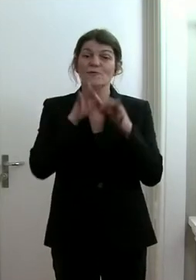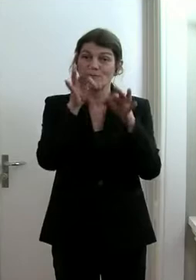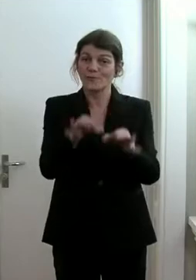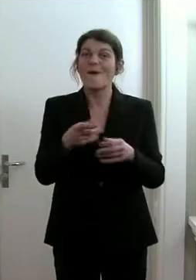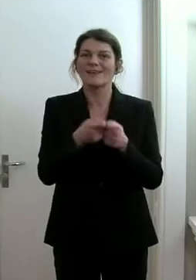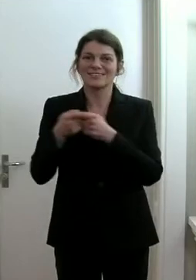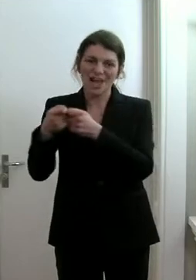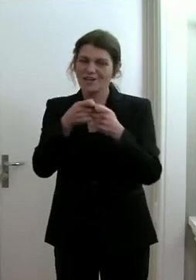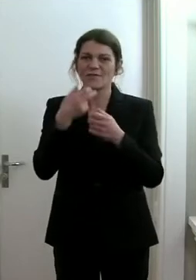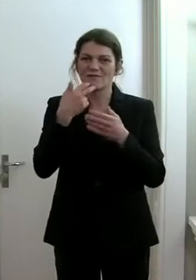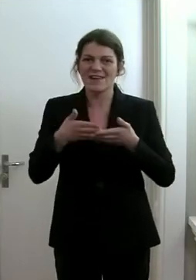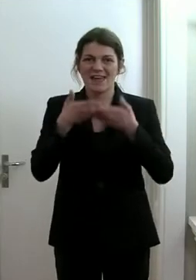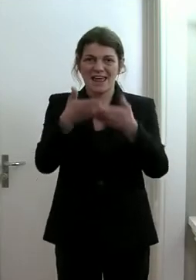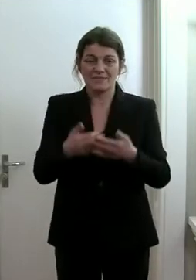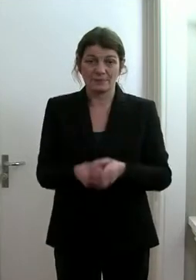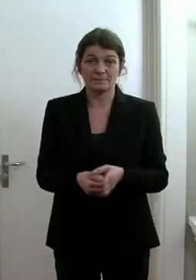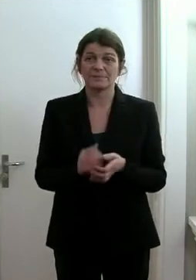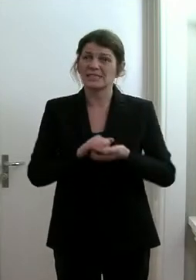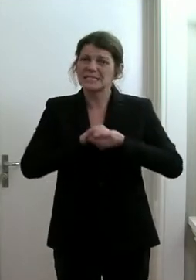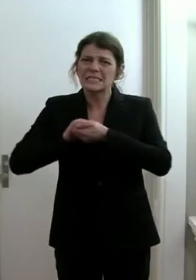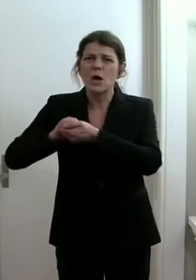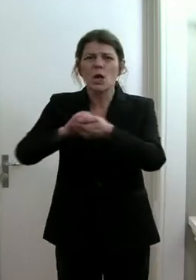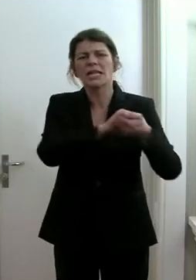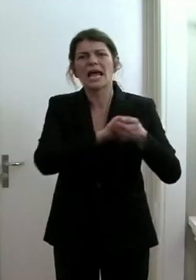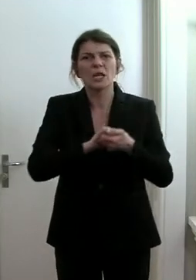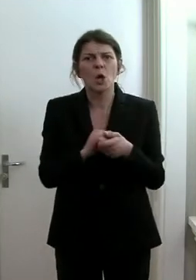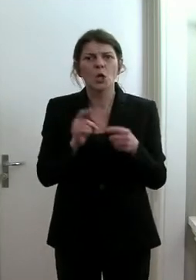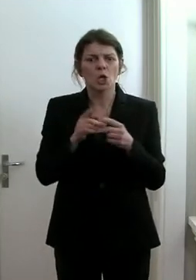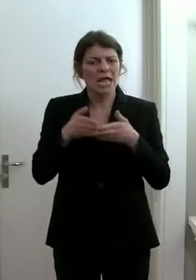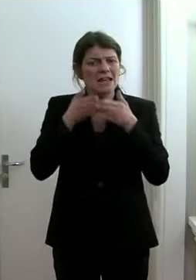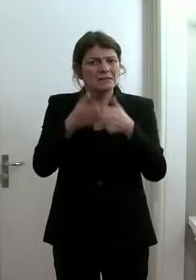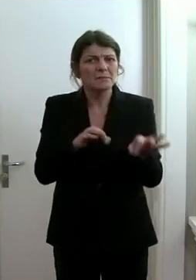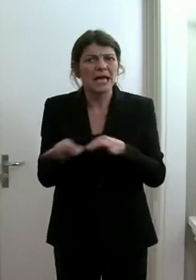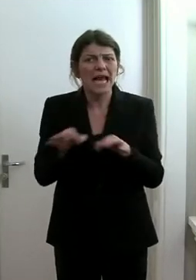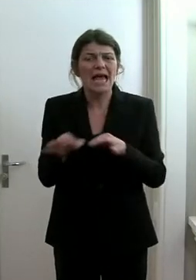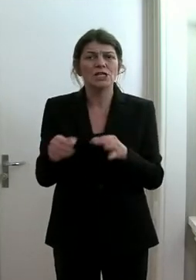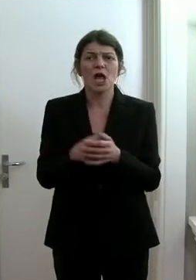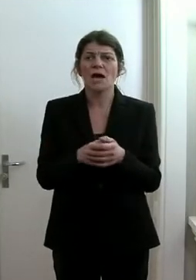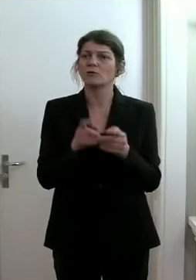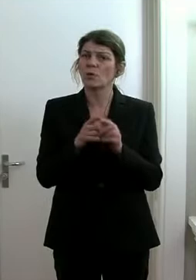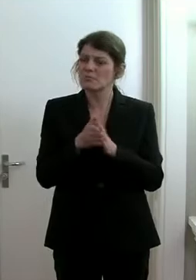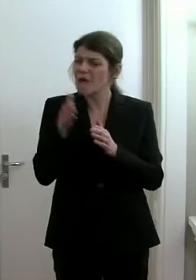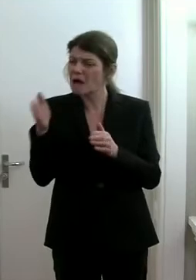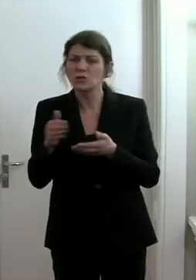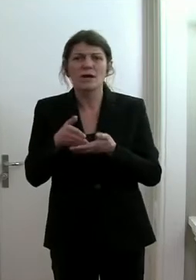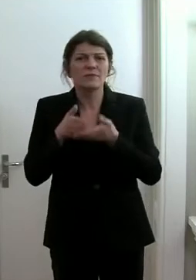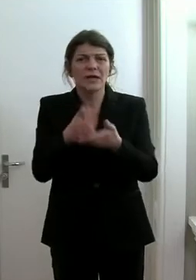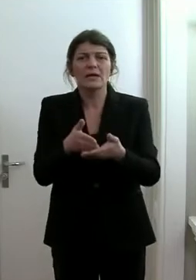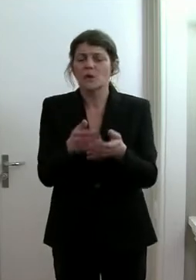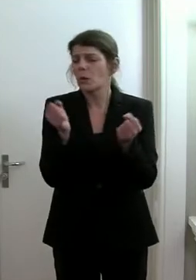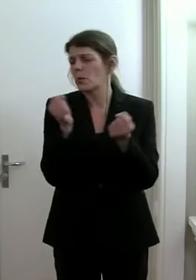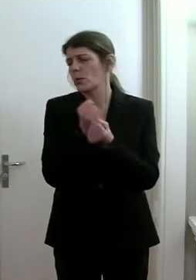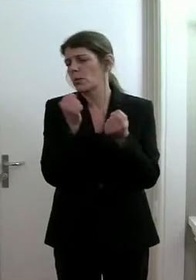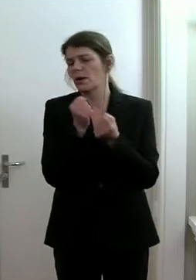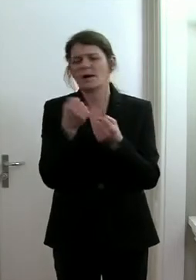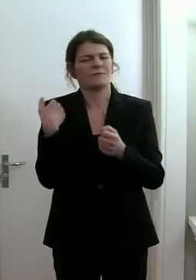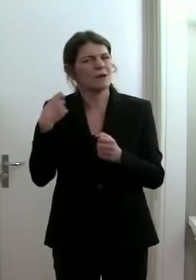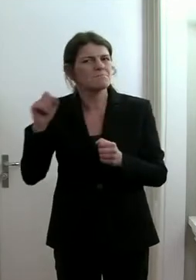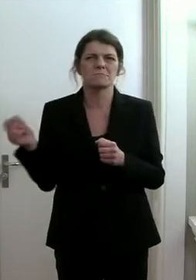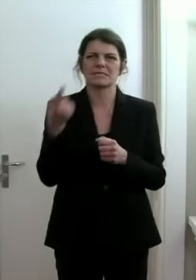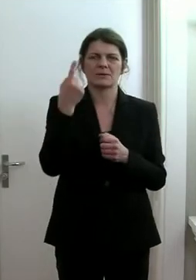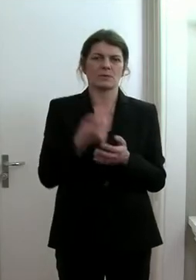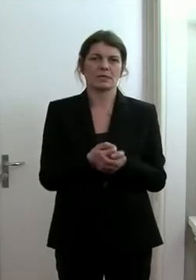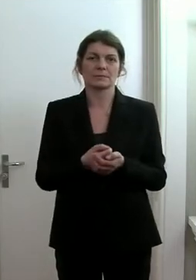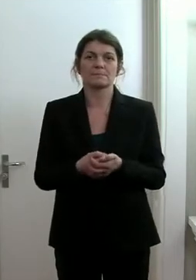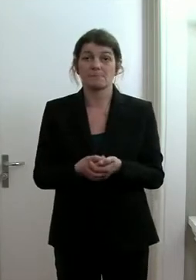engagiert haben. Die Solidarität und die Hilfsbereitschaft und die Nachbarschaftshilfe waren einzigartig.